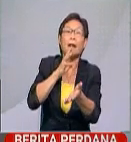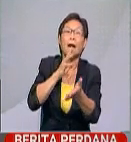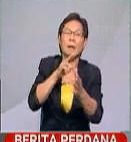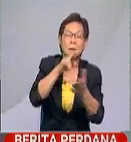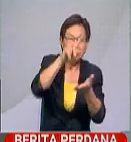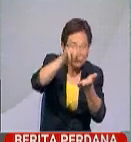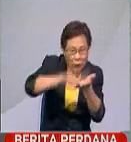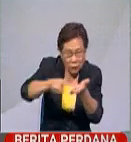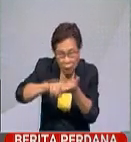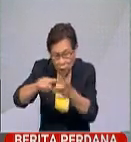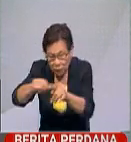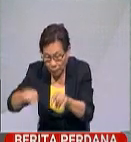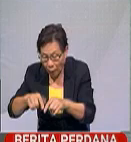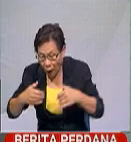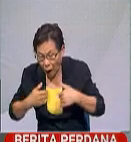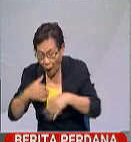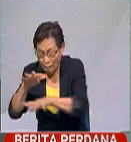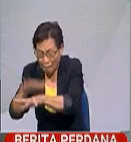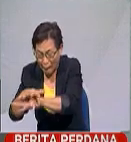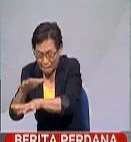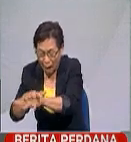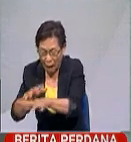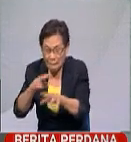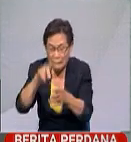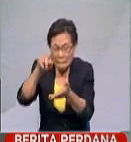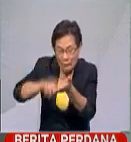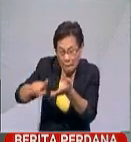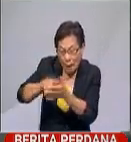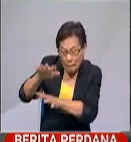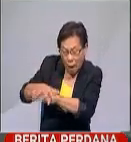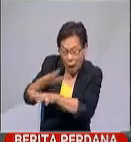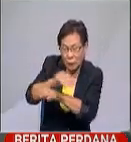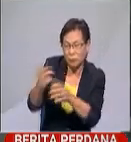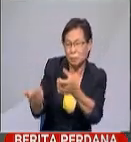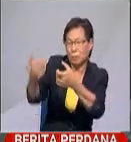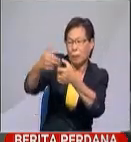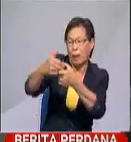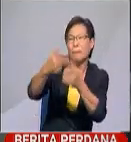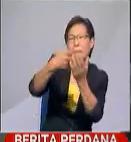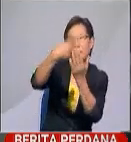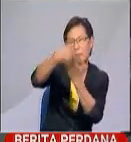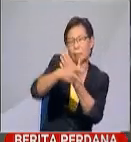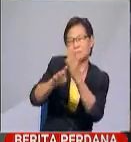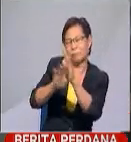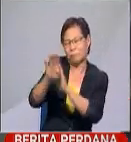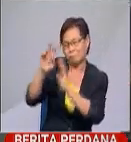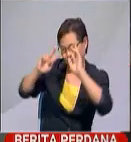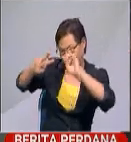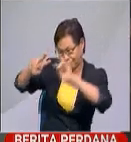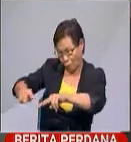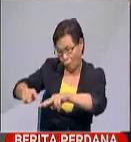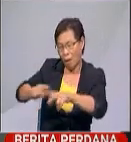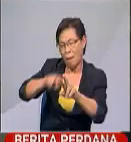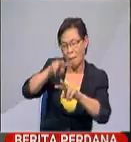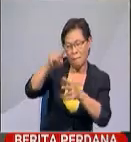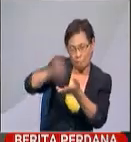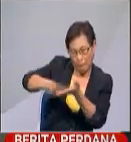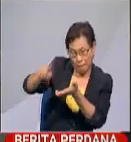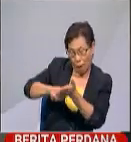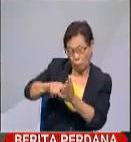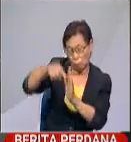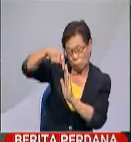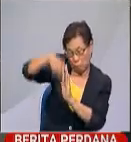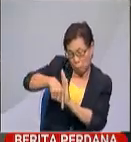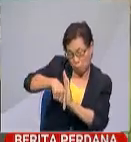dilakukan di kawasan yang mempunyai kepadatan penduduk serta terlibat dengan projek pembangunan. Menurut beliau, pemantauan terperinci